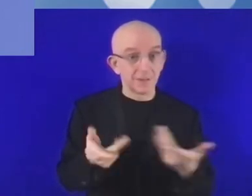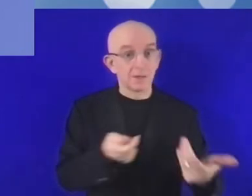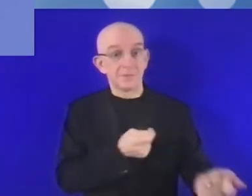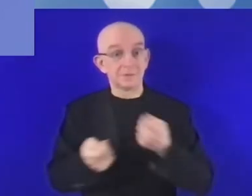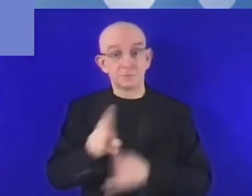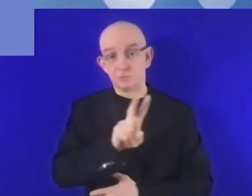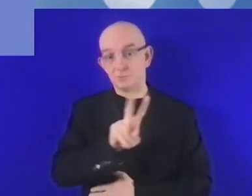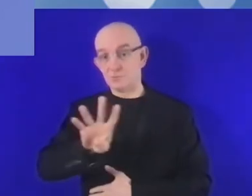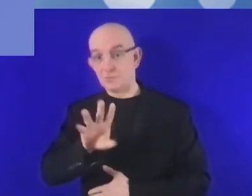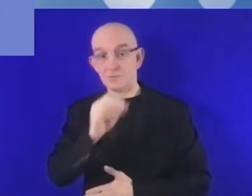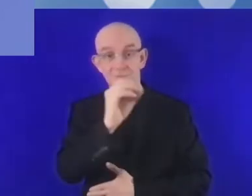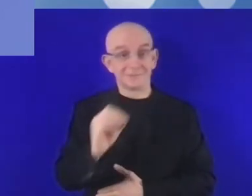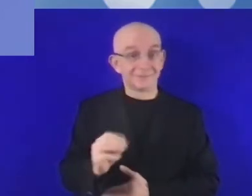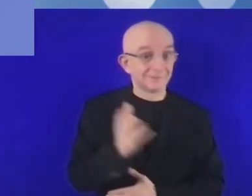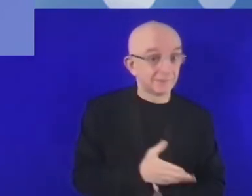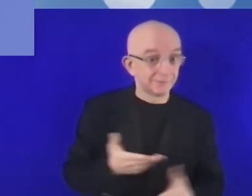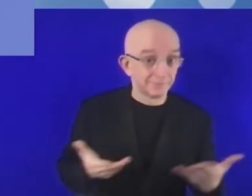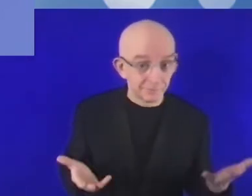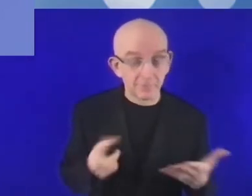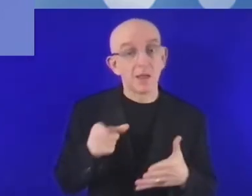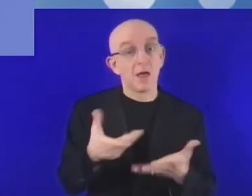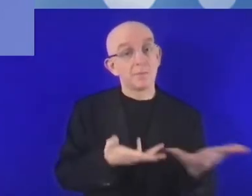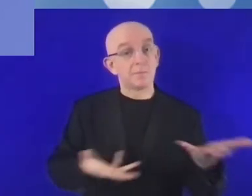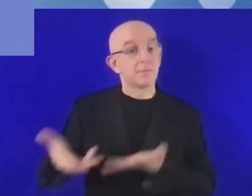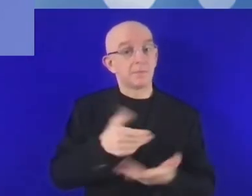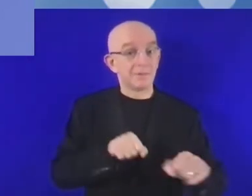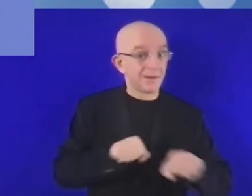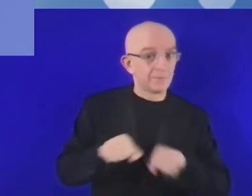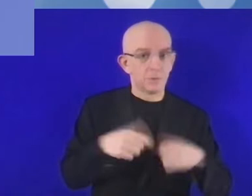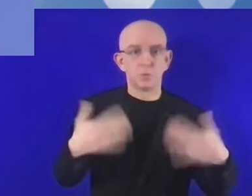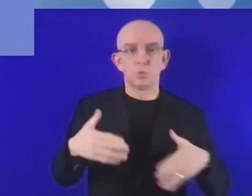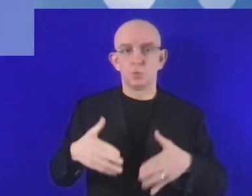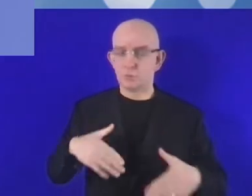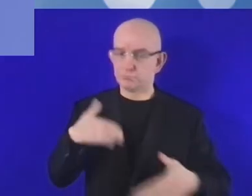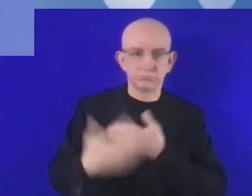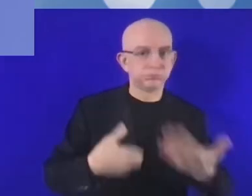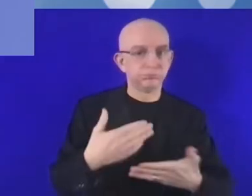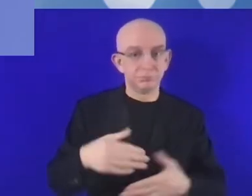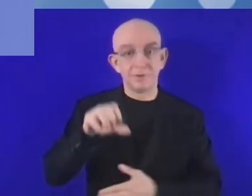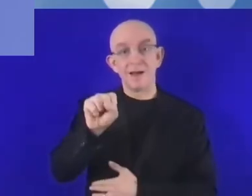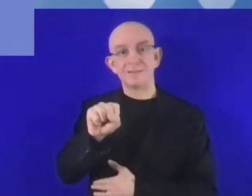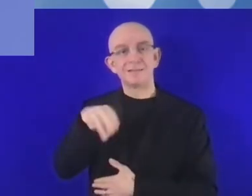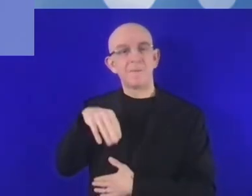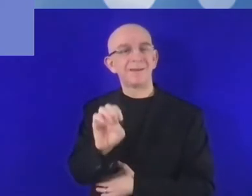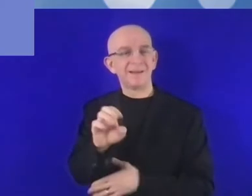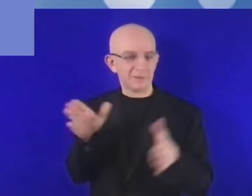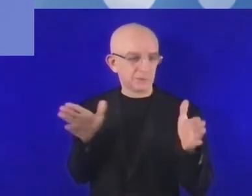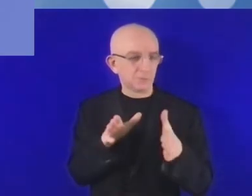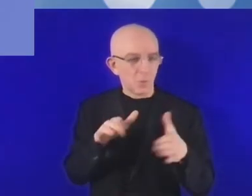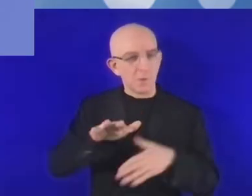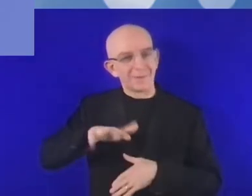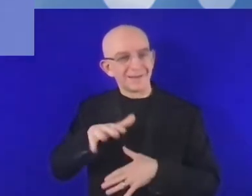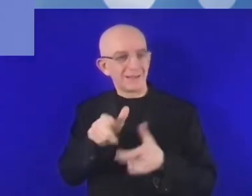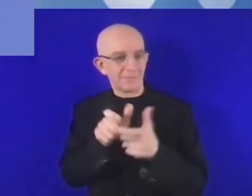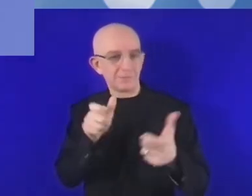pytania, zadanego wszystkim naszym panelistom. Bazując na Państwa doświadczeniu, jakie wyzwania stoją